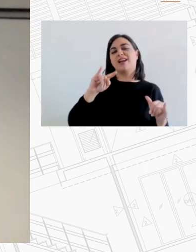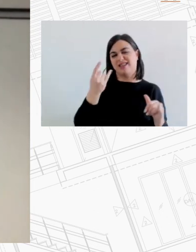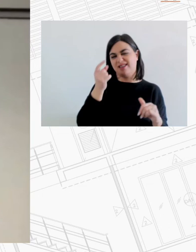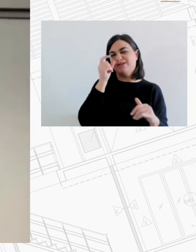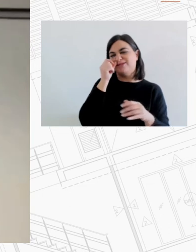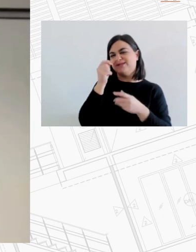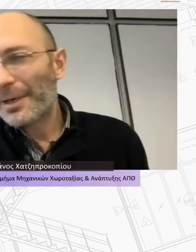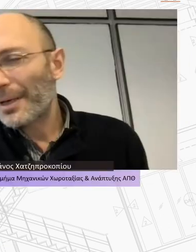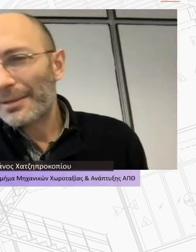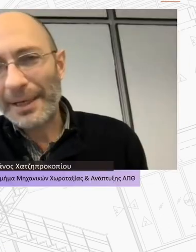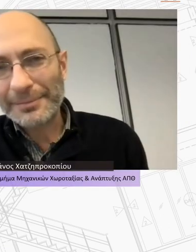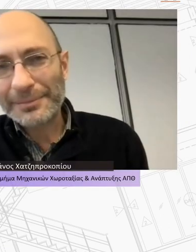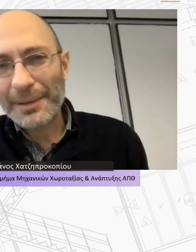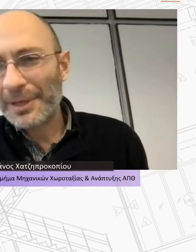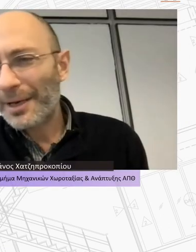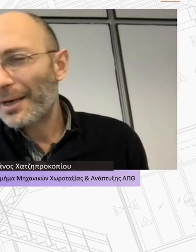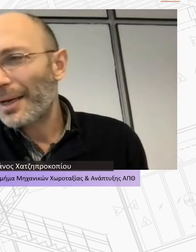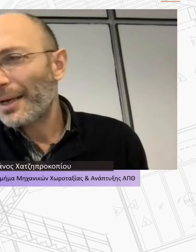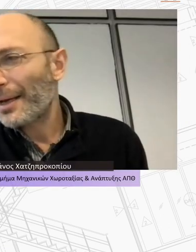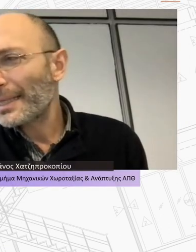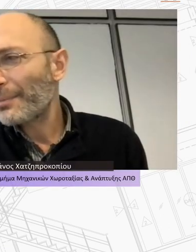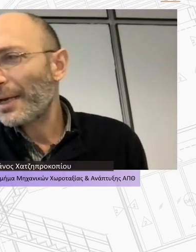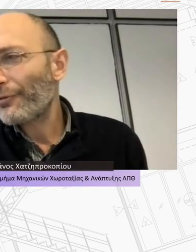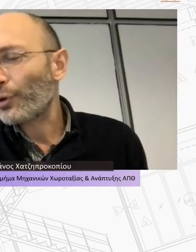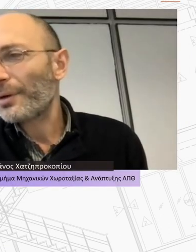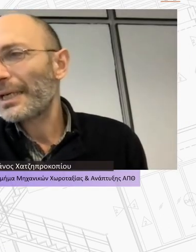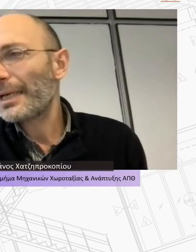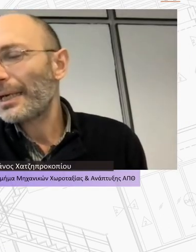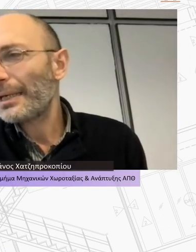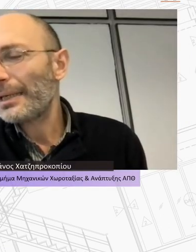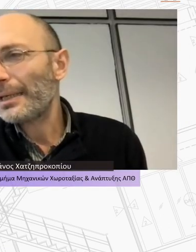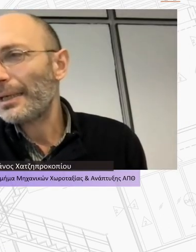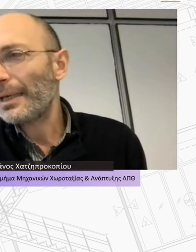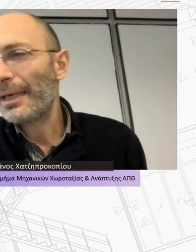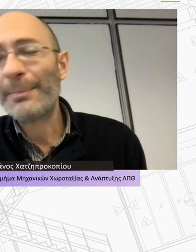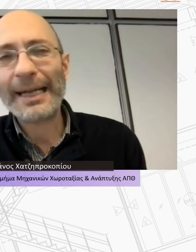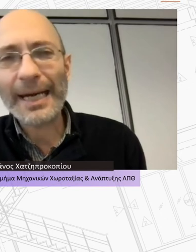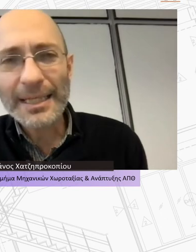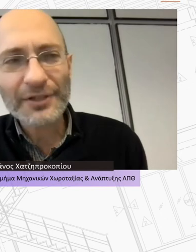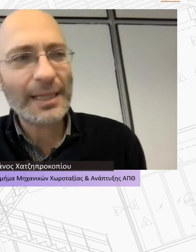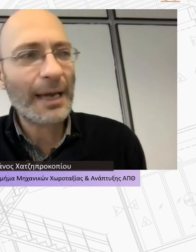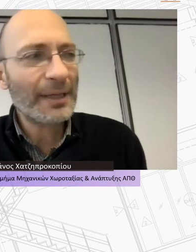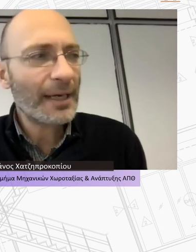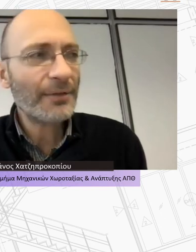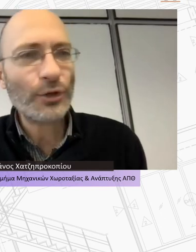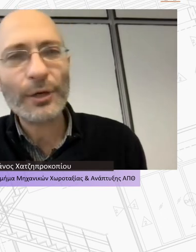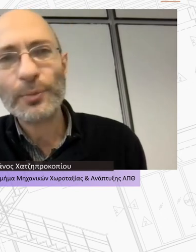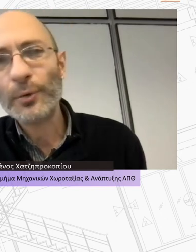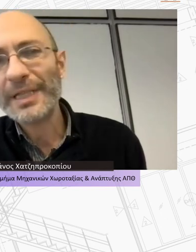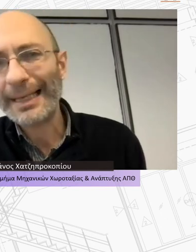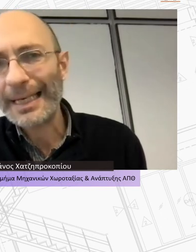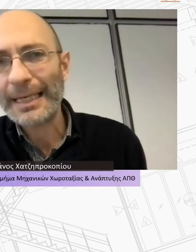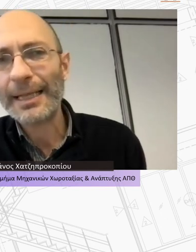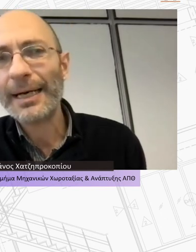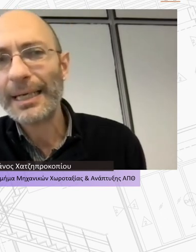το τέλεσμα να κλείνουμε ένα ζήτημα είναι αυτό η μετανάστευση ειδικά η μετανάστευση των νέων της